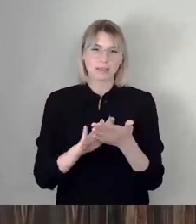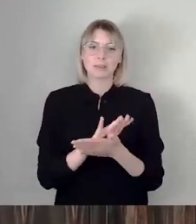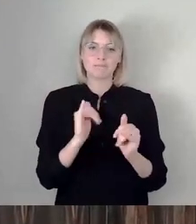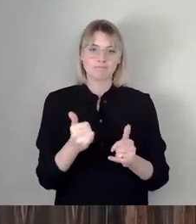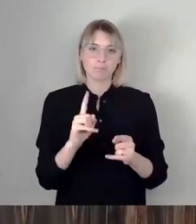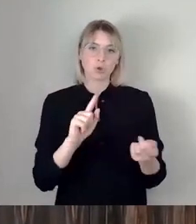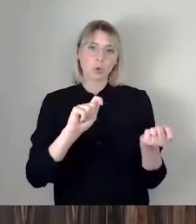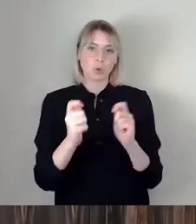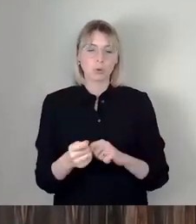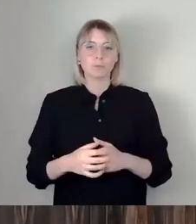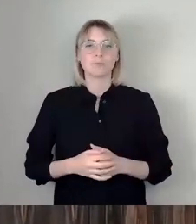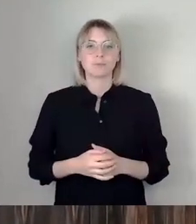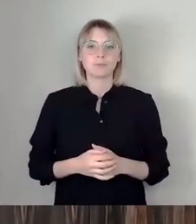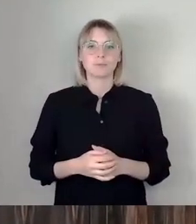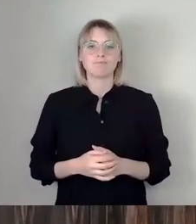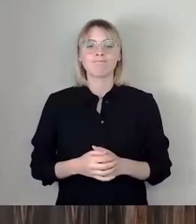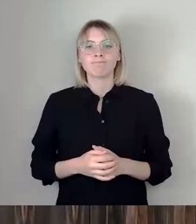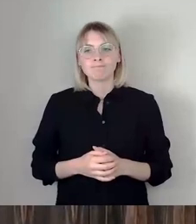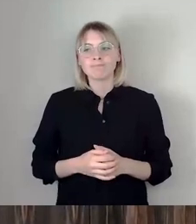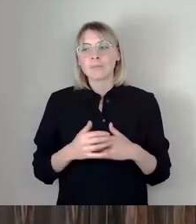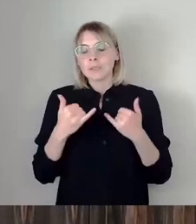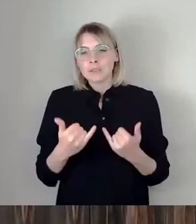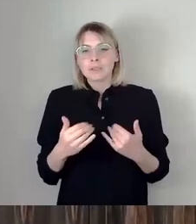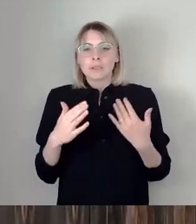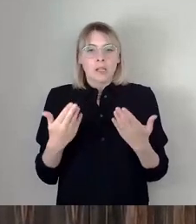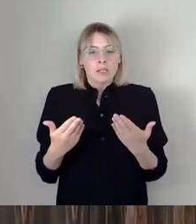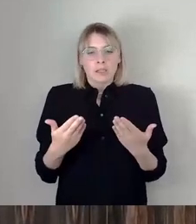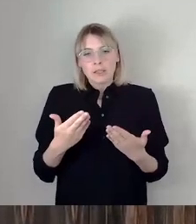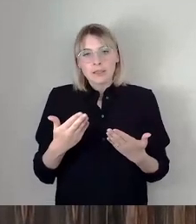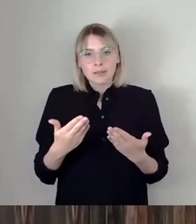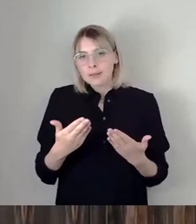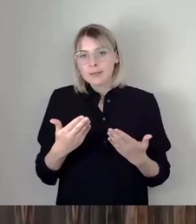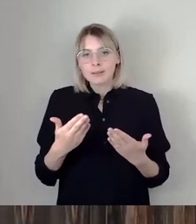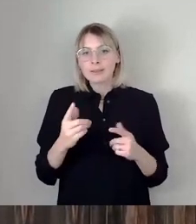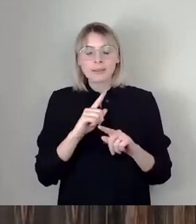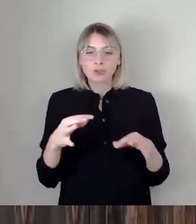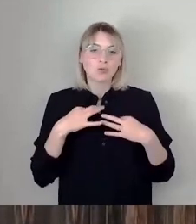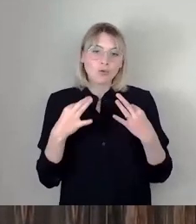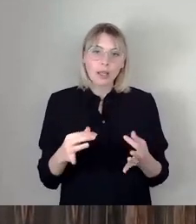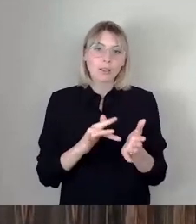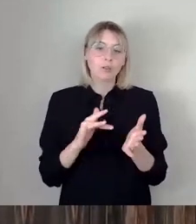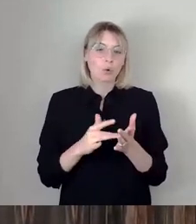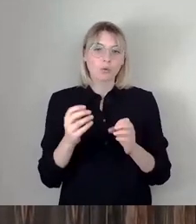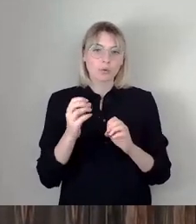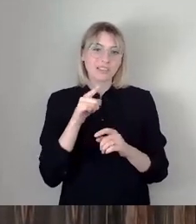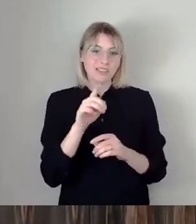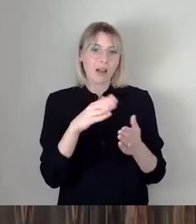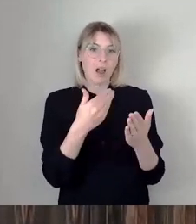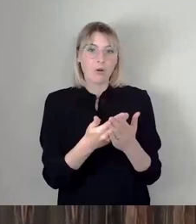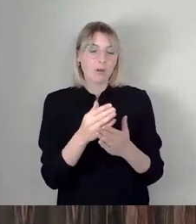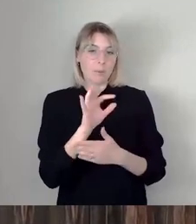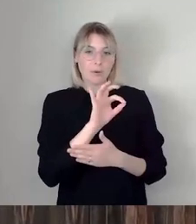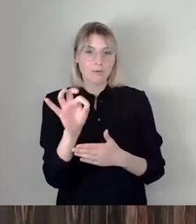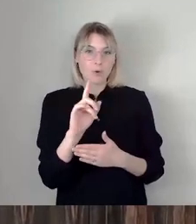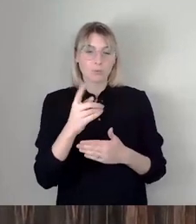Das unbefriedigend für mich, muss ich sagen, weil das ja offensichtlich eine Aufgabe ist, die wöchentlich oder öfters